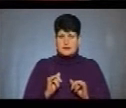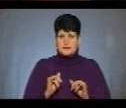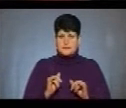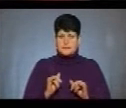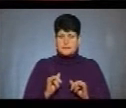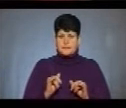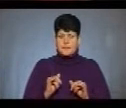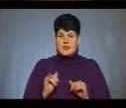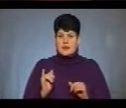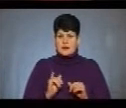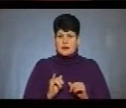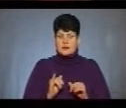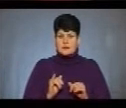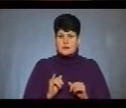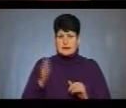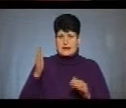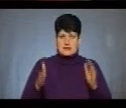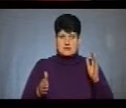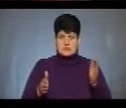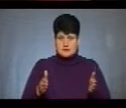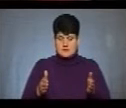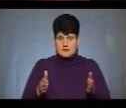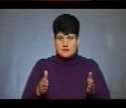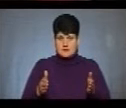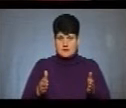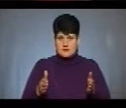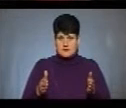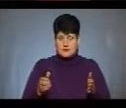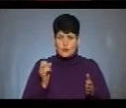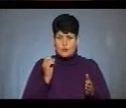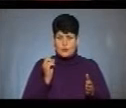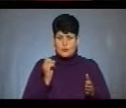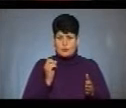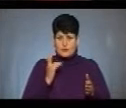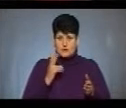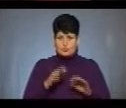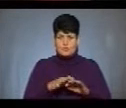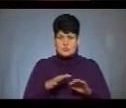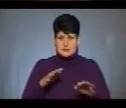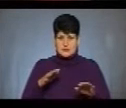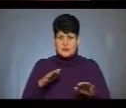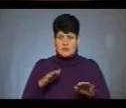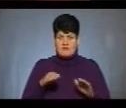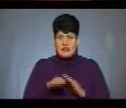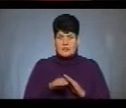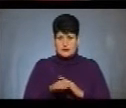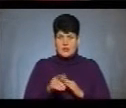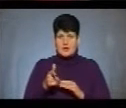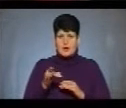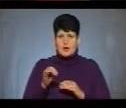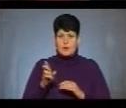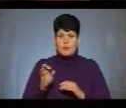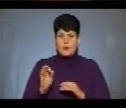можливо. Його і на стінах в обідньому залі також кладовий грибок,